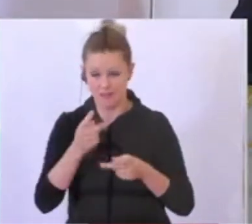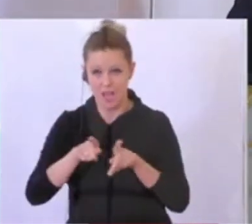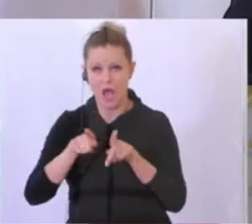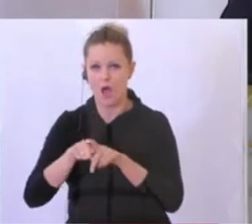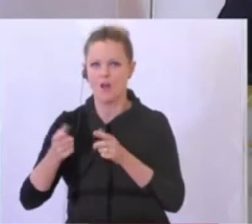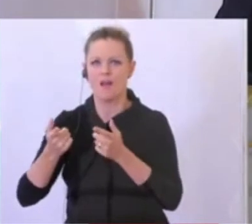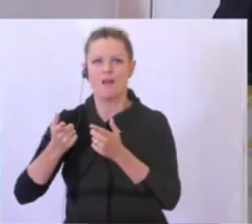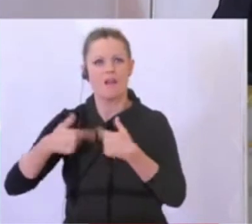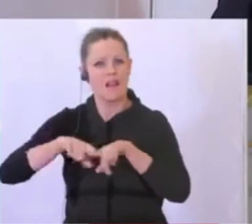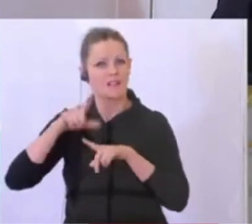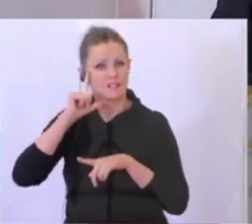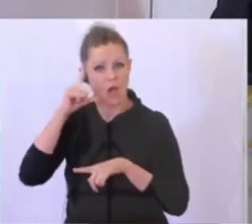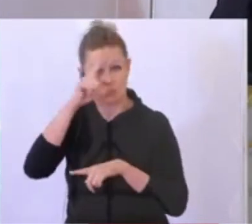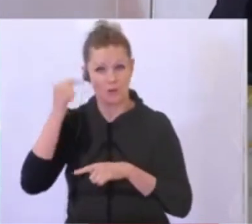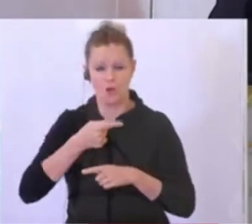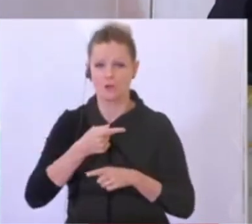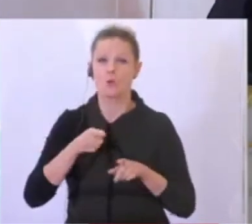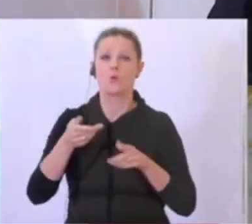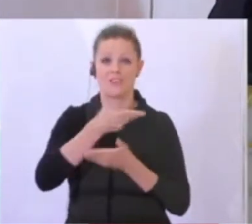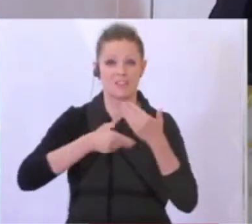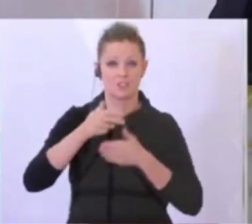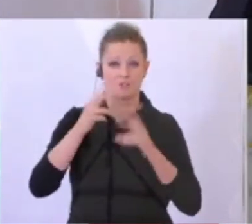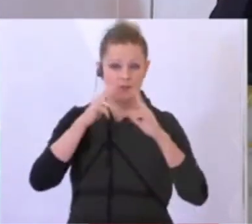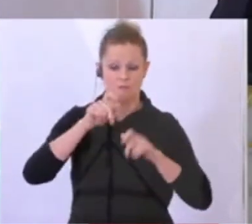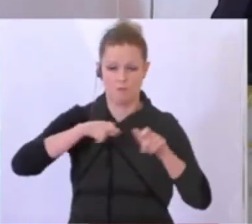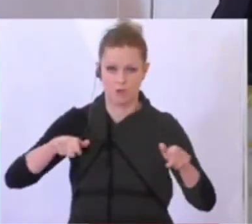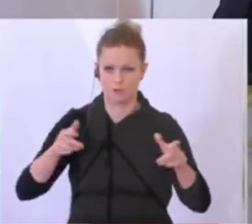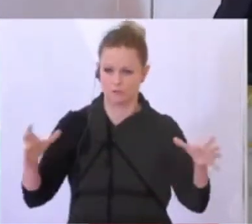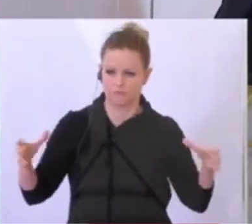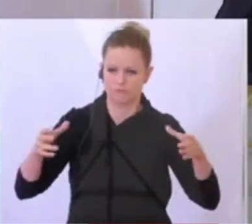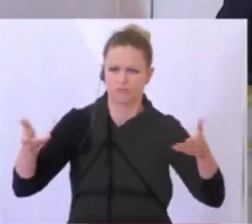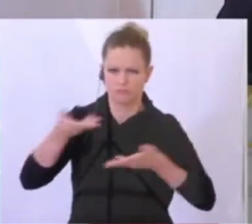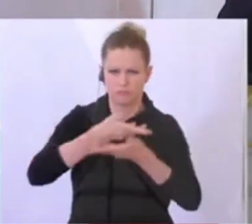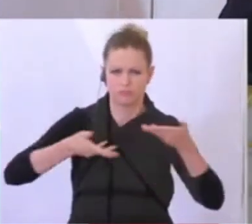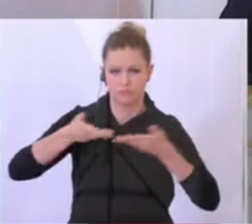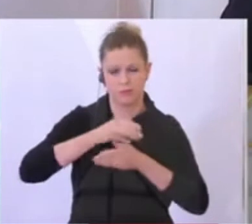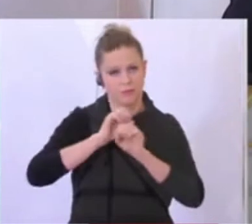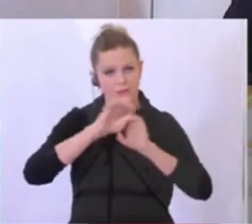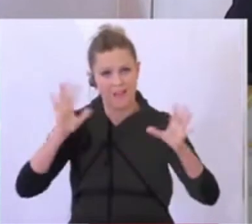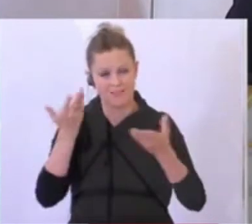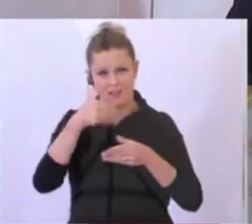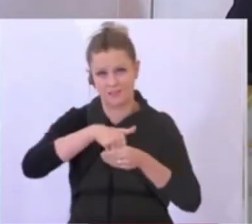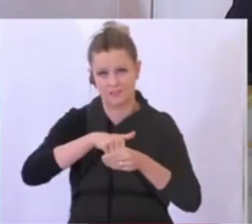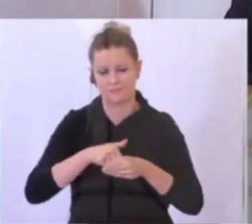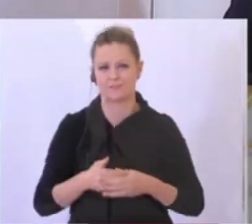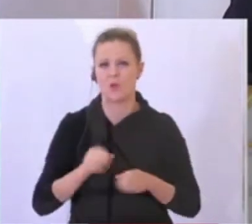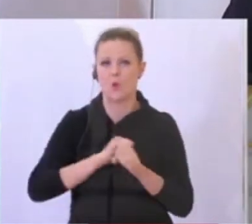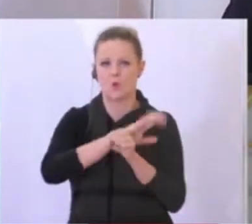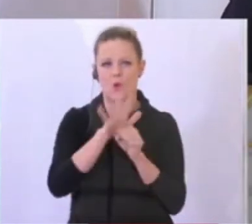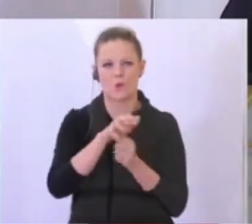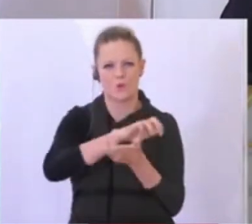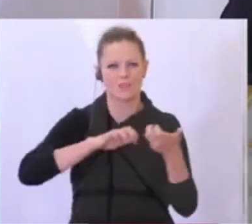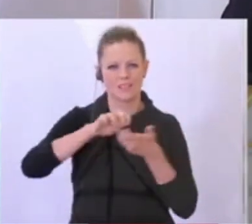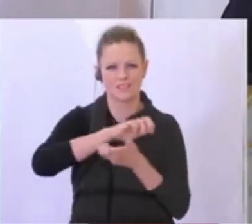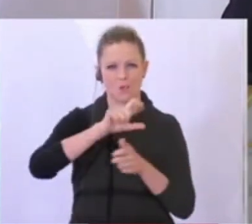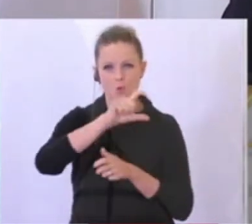den Landeshauptleuten und mit den Wirtschaftsforschern und Wirtschaftsforschern. Was sicherlich klar ist, ist, dass wir die Corona-Krise